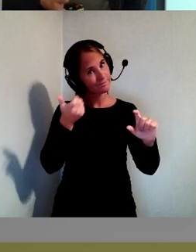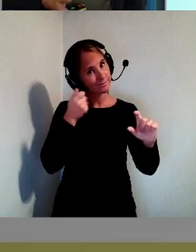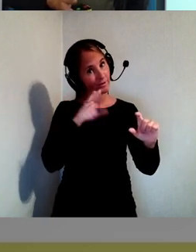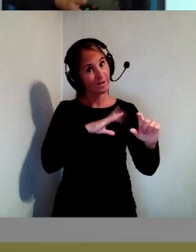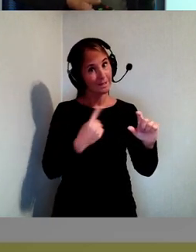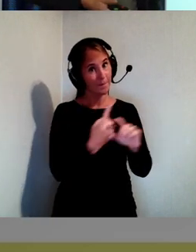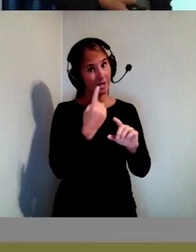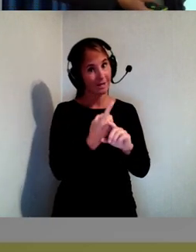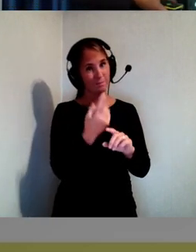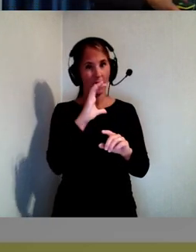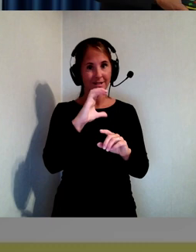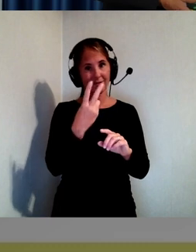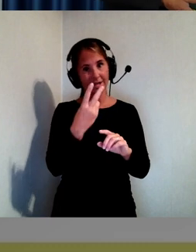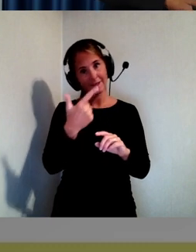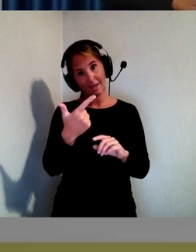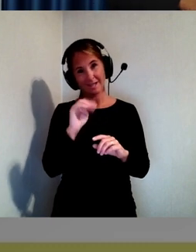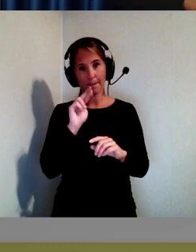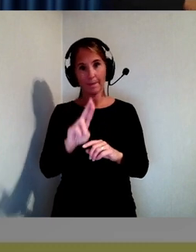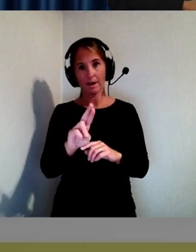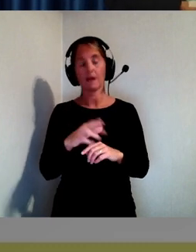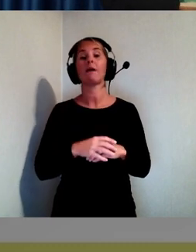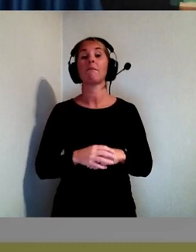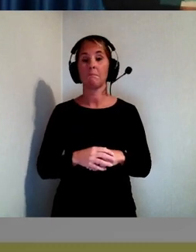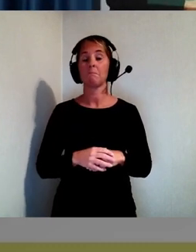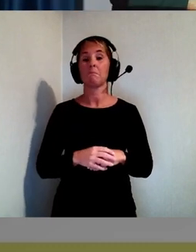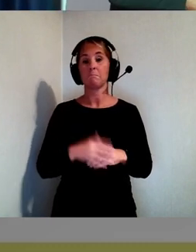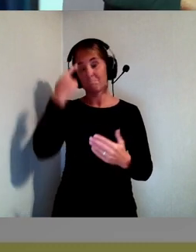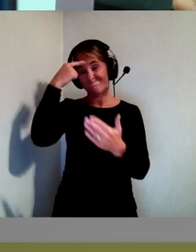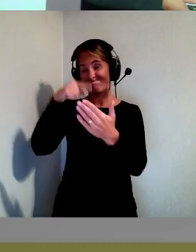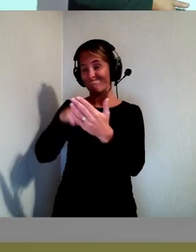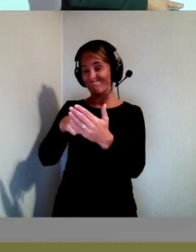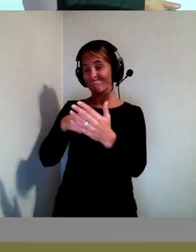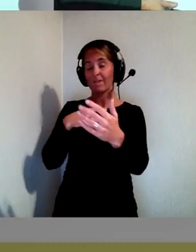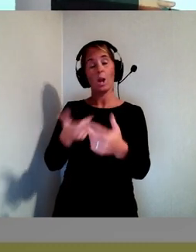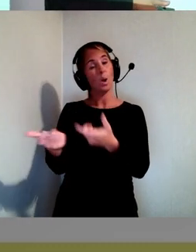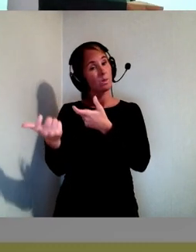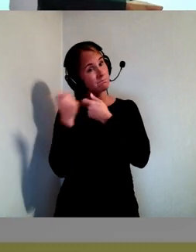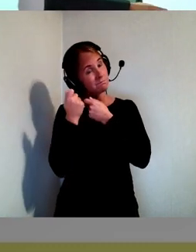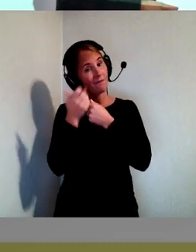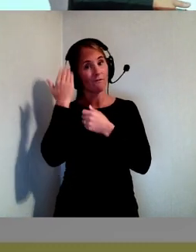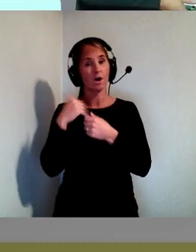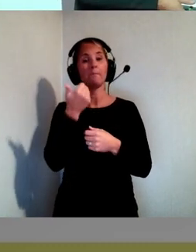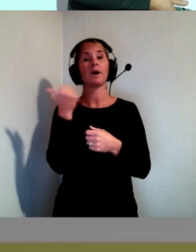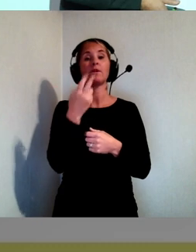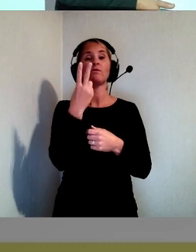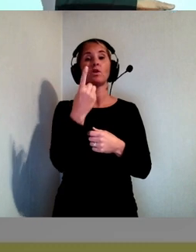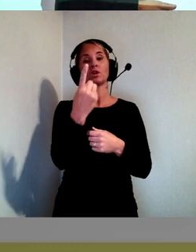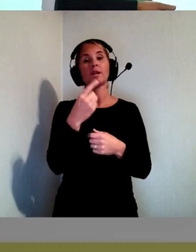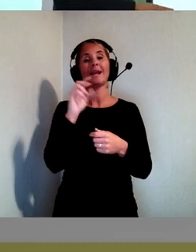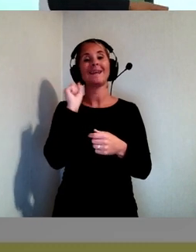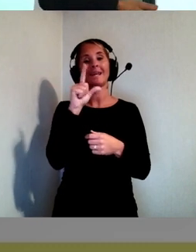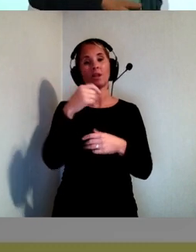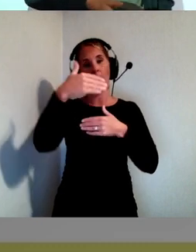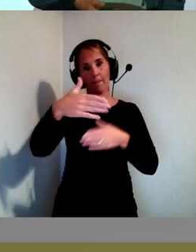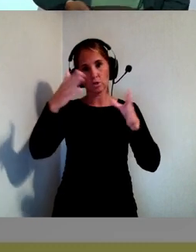På SVT till exempel. Och för att man skulle kunna göra det förut så behövde man två digitalboxar. Och det var